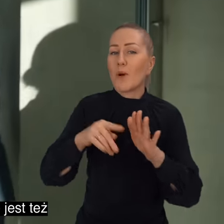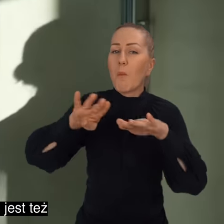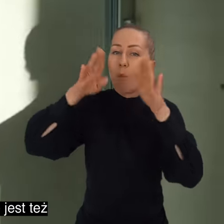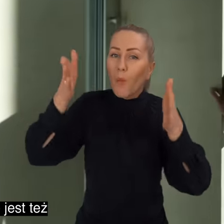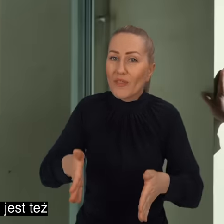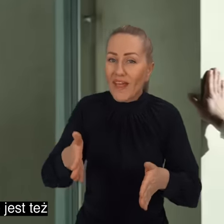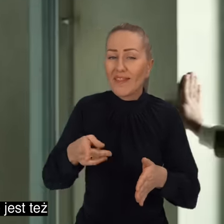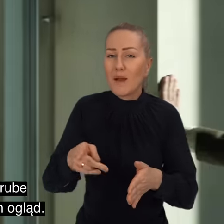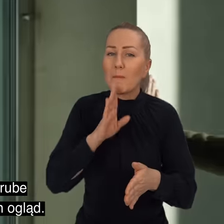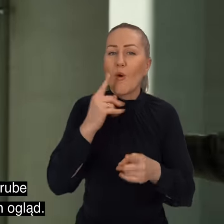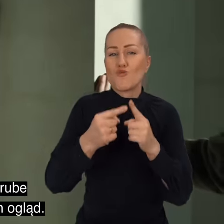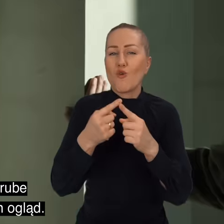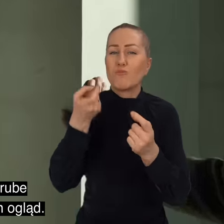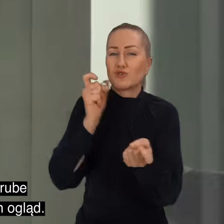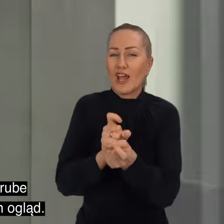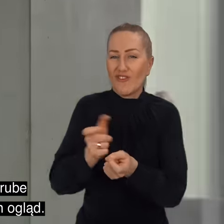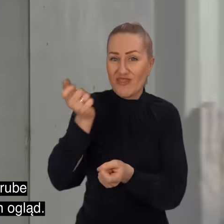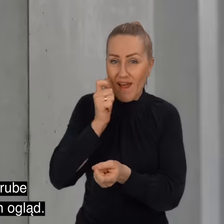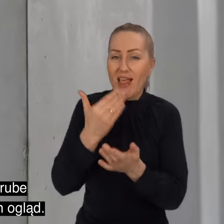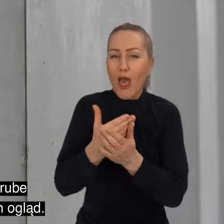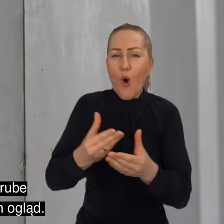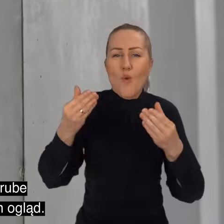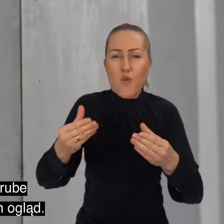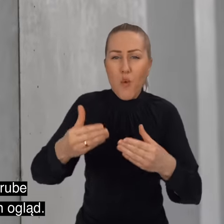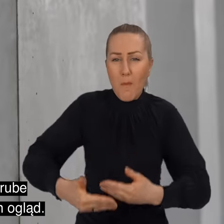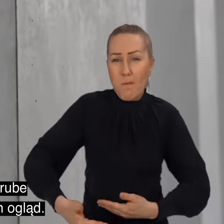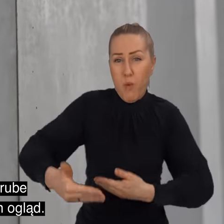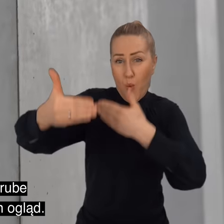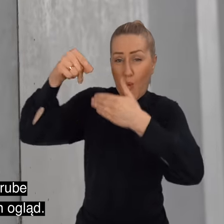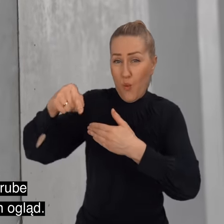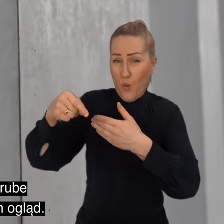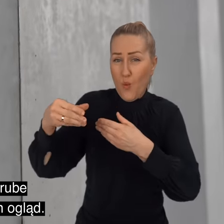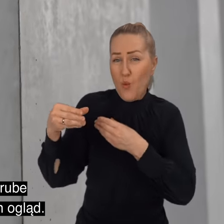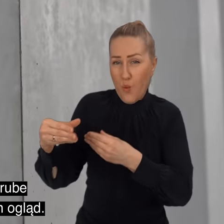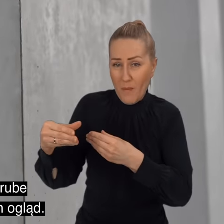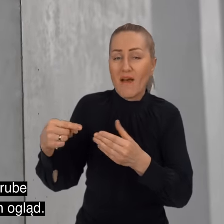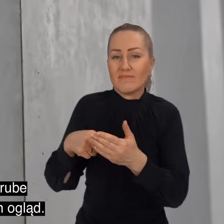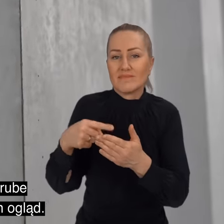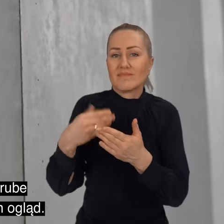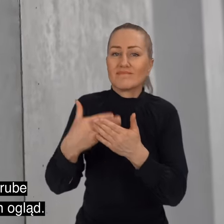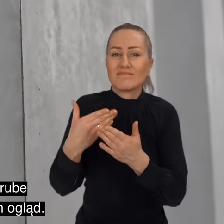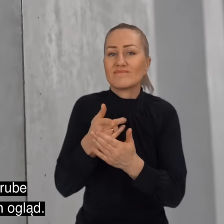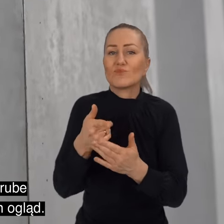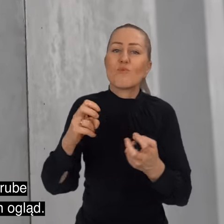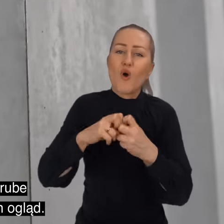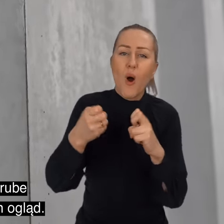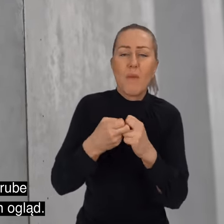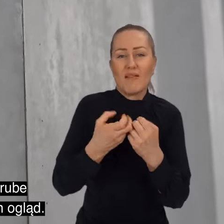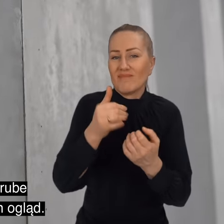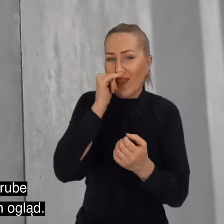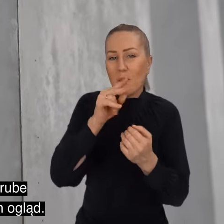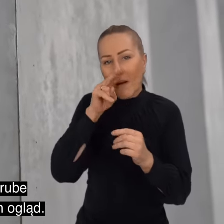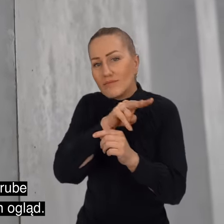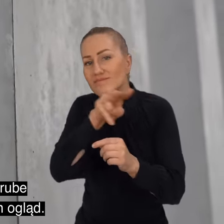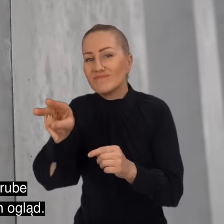trochę jest też antyterorystyczny, więc te grube, betonowe filary utrudniają